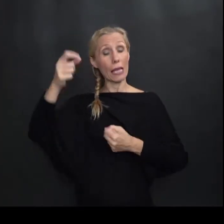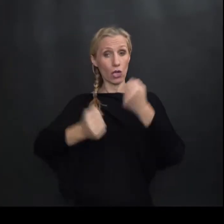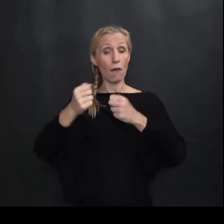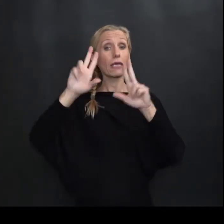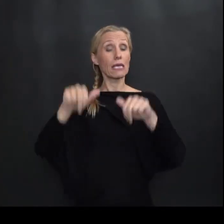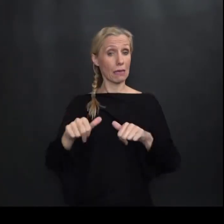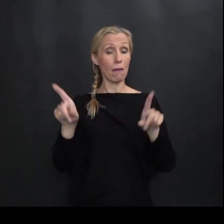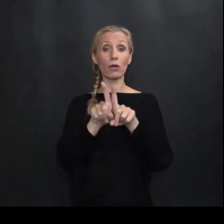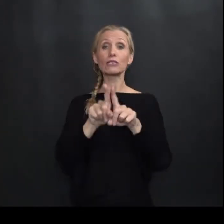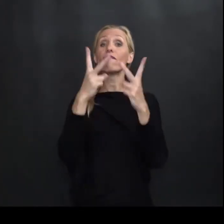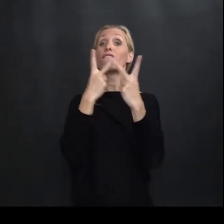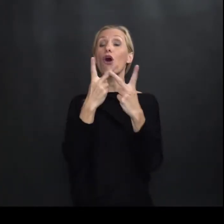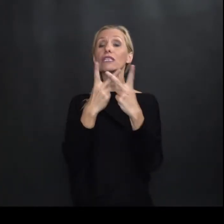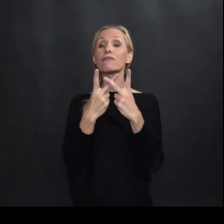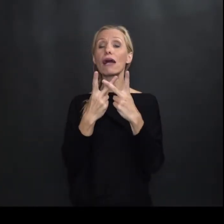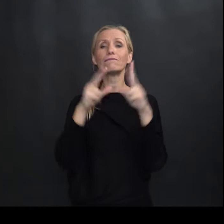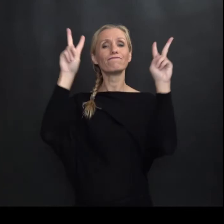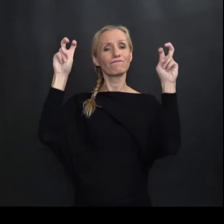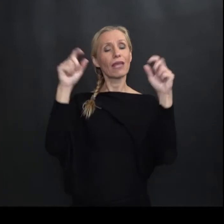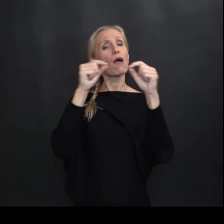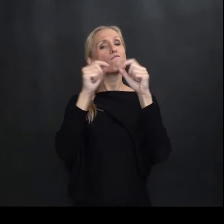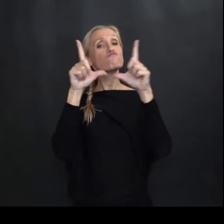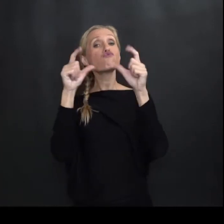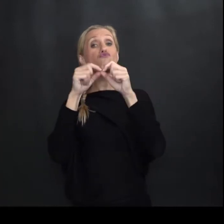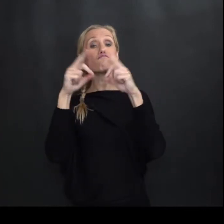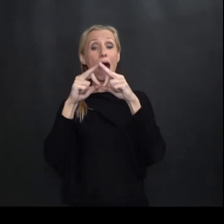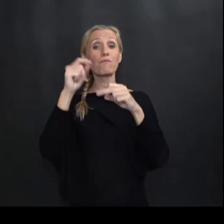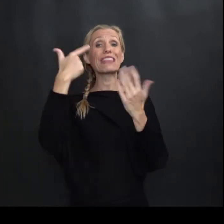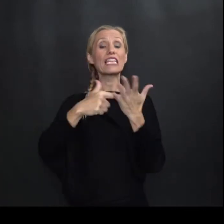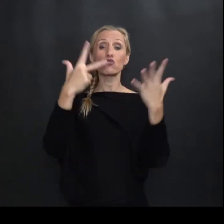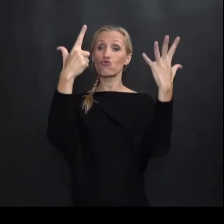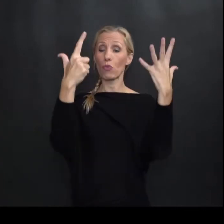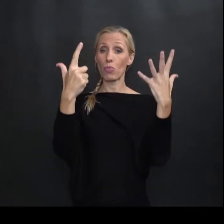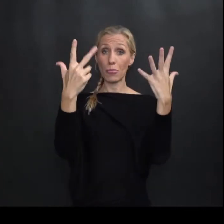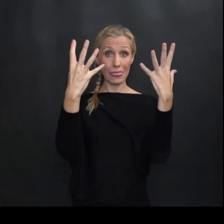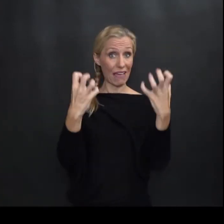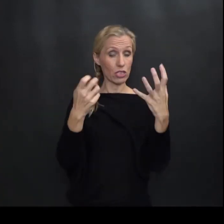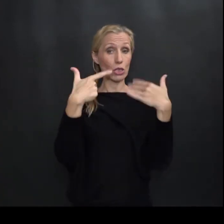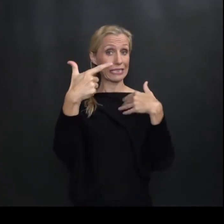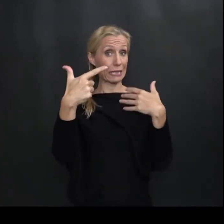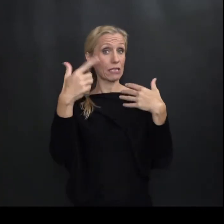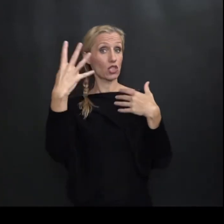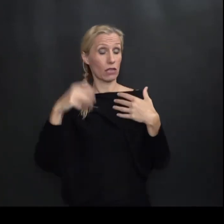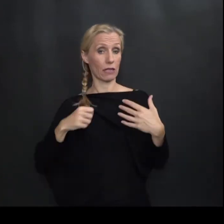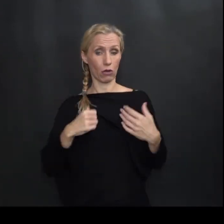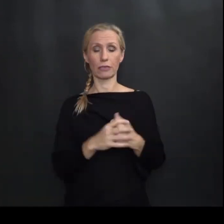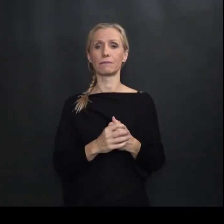imamo i Volkswagenu takozvanu Bubu iz 1974. godine Zatim imamo